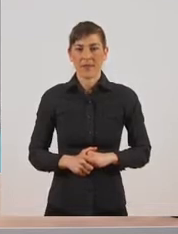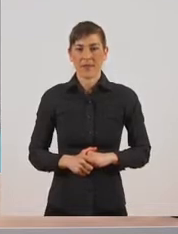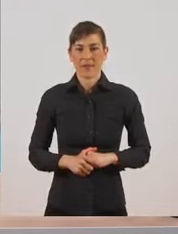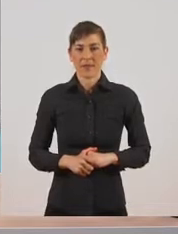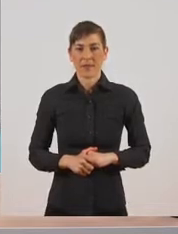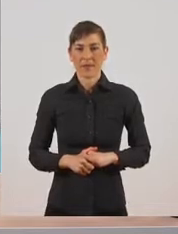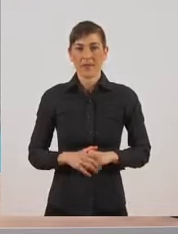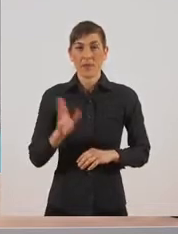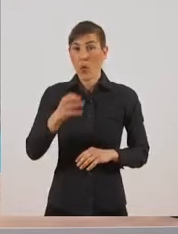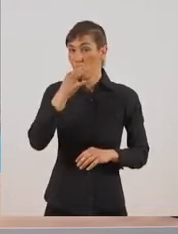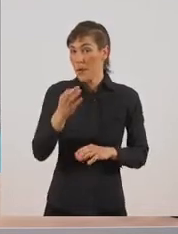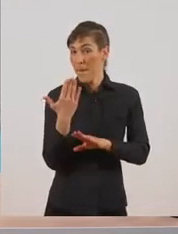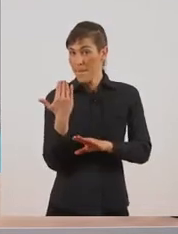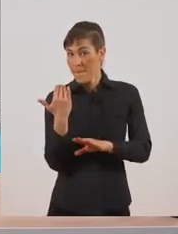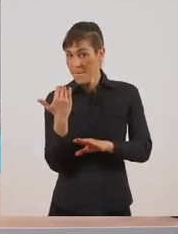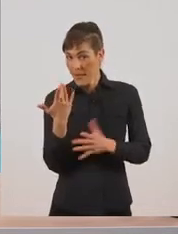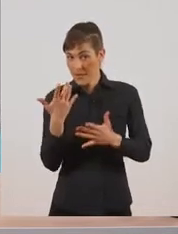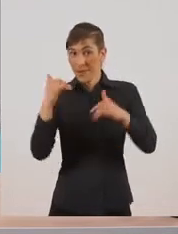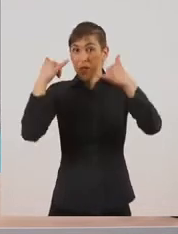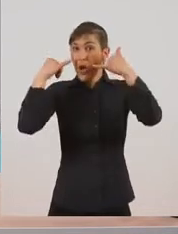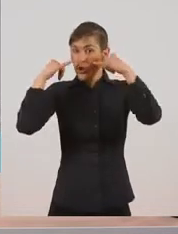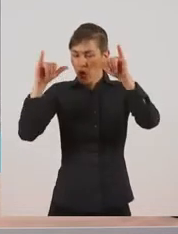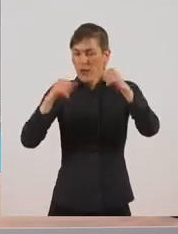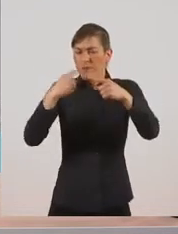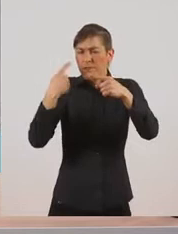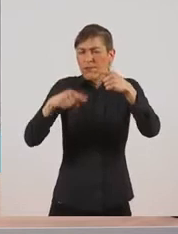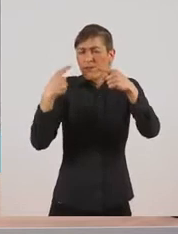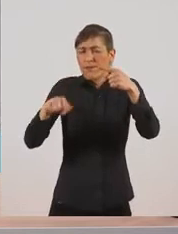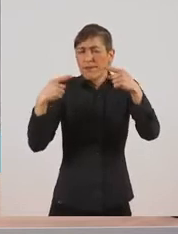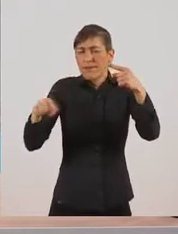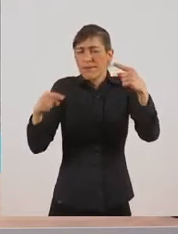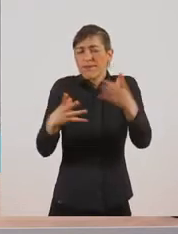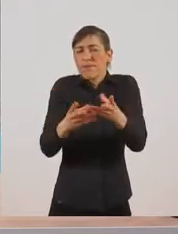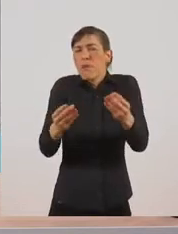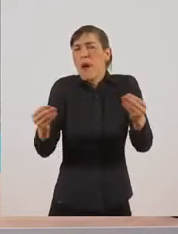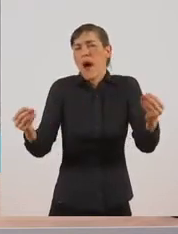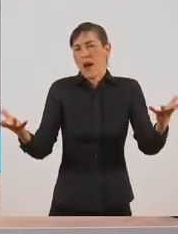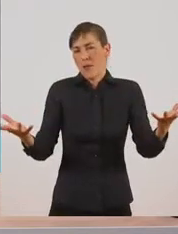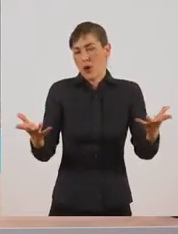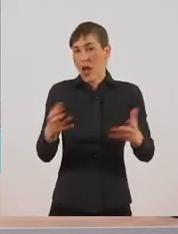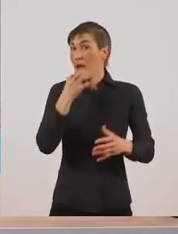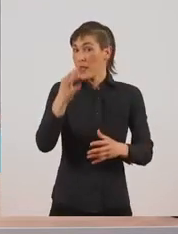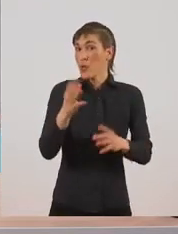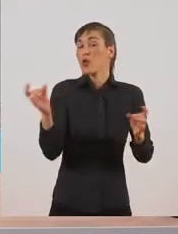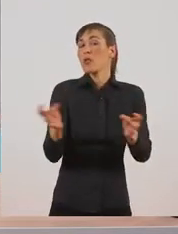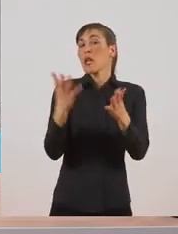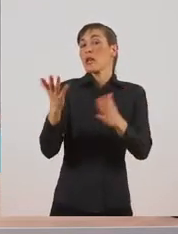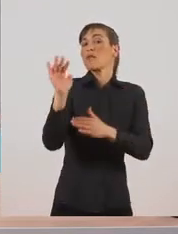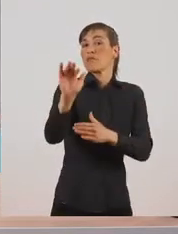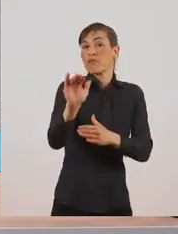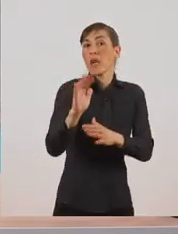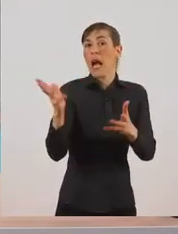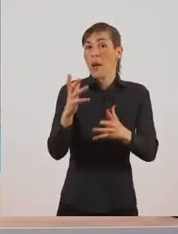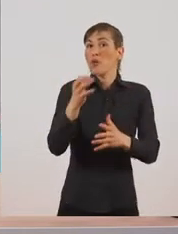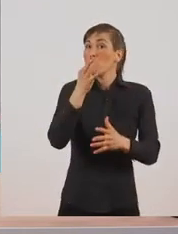Όπως είπαμε και πριν, τα ζώα είναι αναρρύθμητα. Να σας πω ότι αν κάποιος σας ζητήσει να πείτε ένα ζώο, το